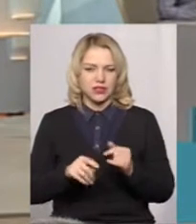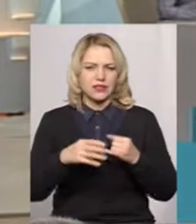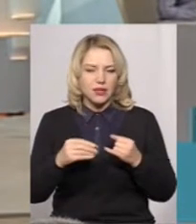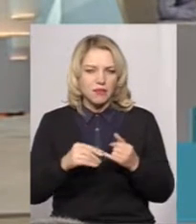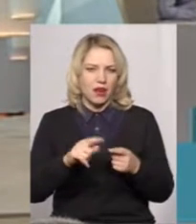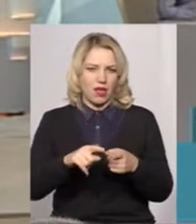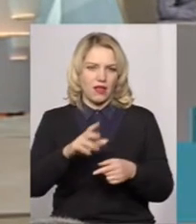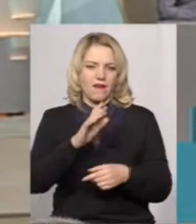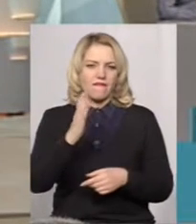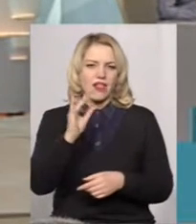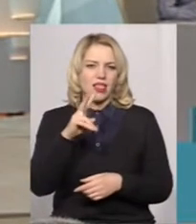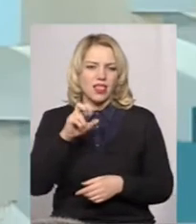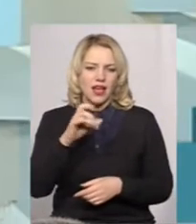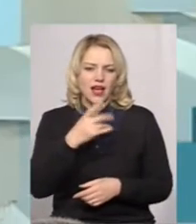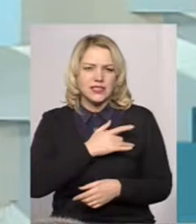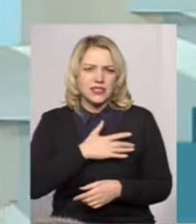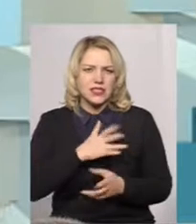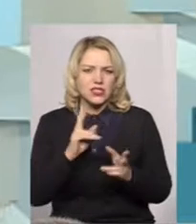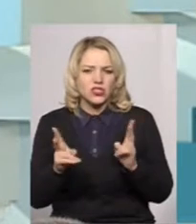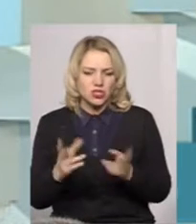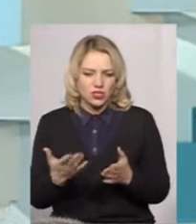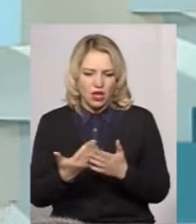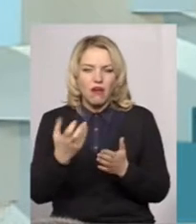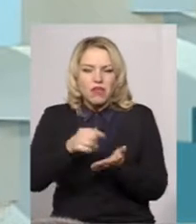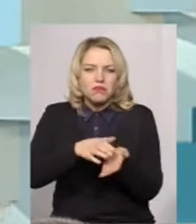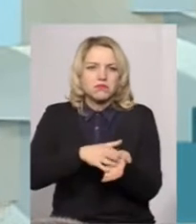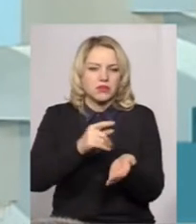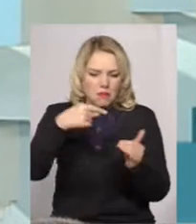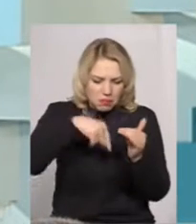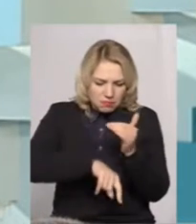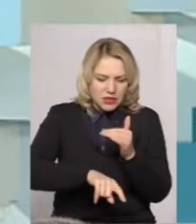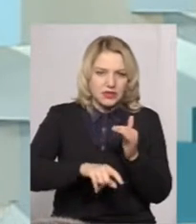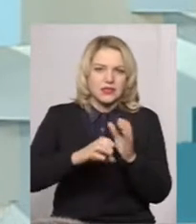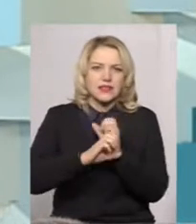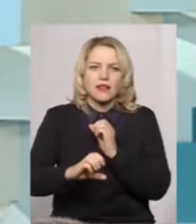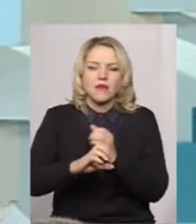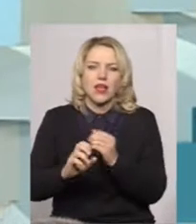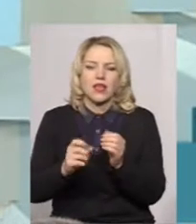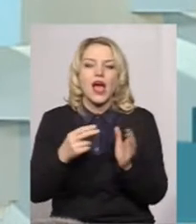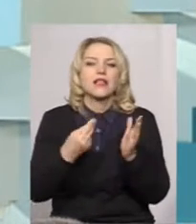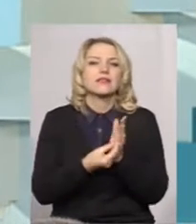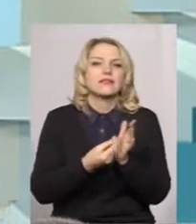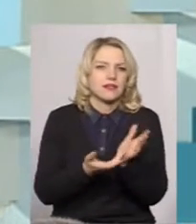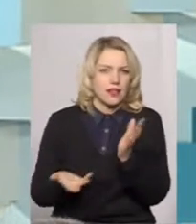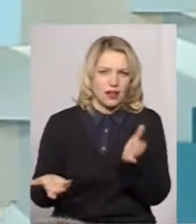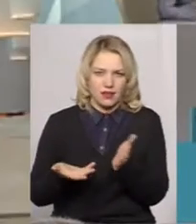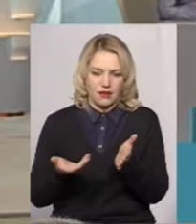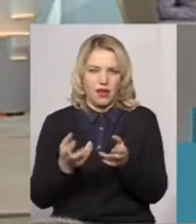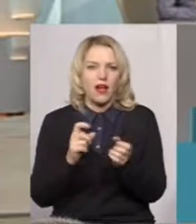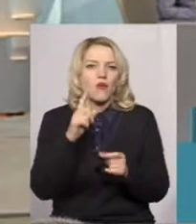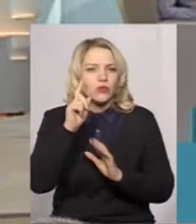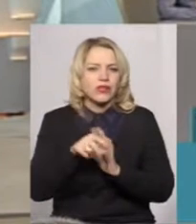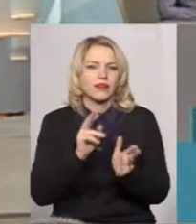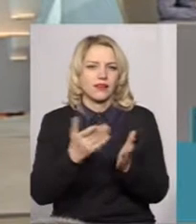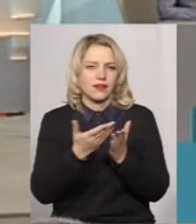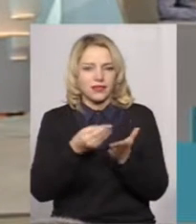сама власність, як облікувати те, що знаходиться під землею, те, що воно на облік має в ціні ставитись, а як його встановити, його ціну, якщо його треба